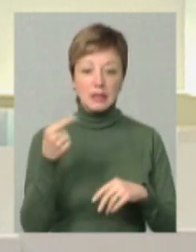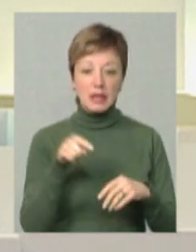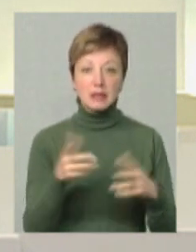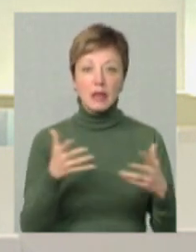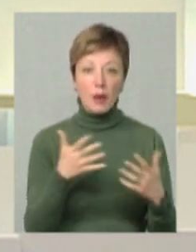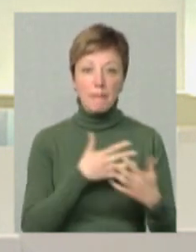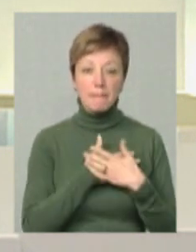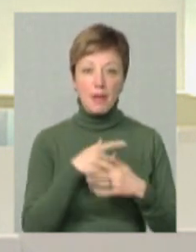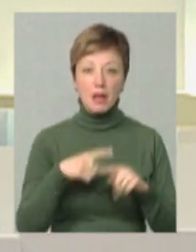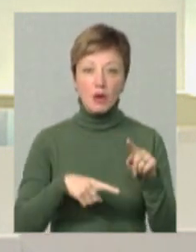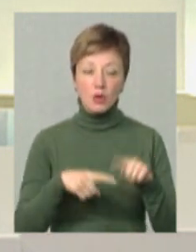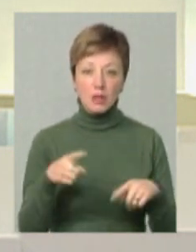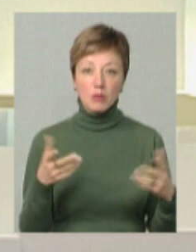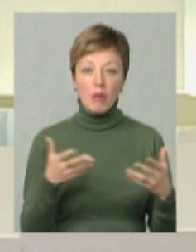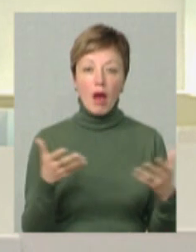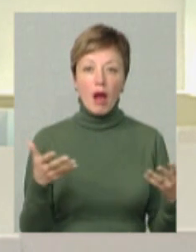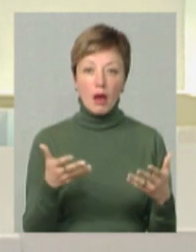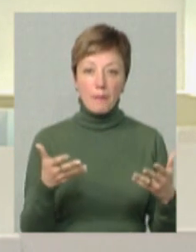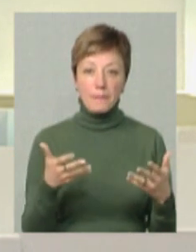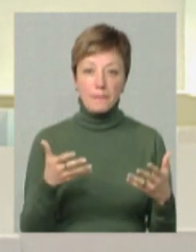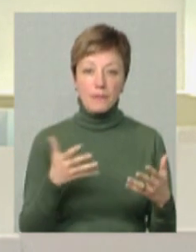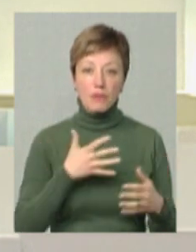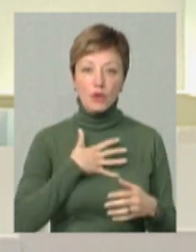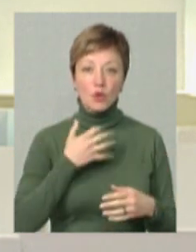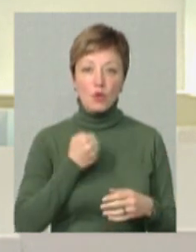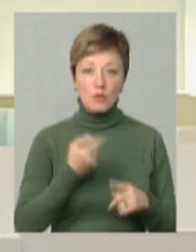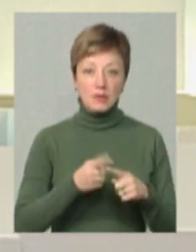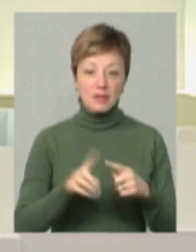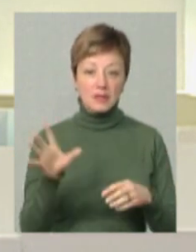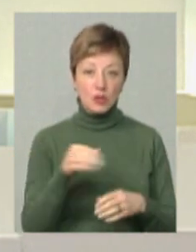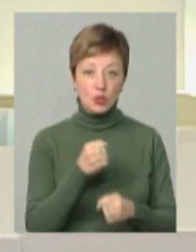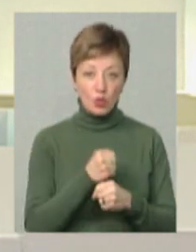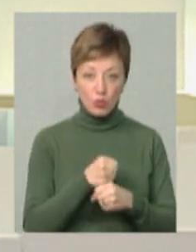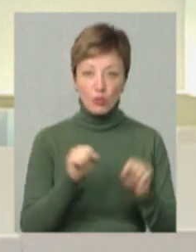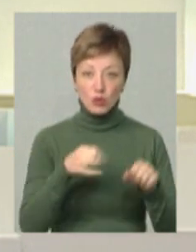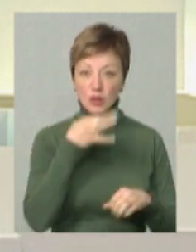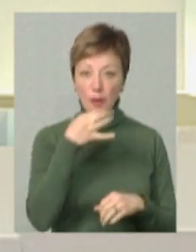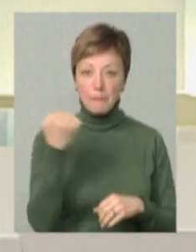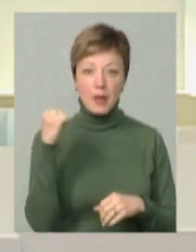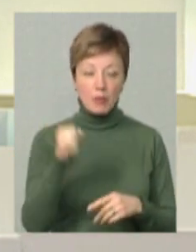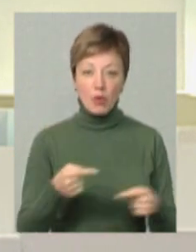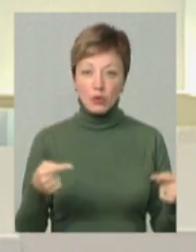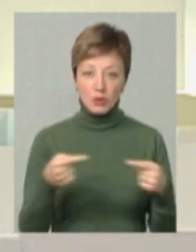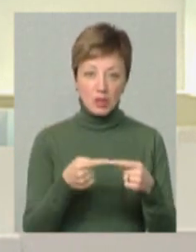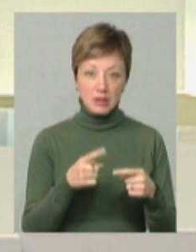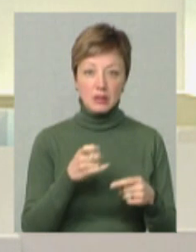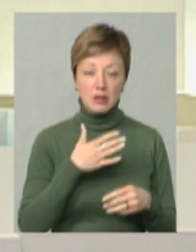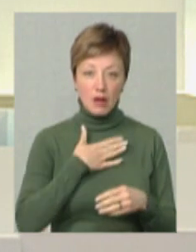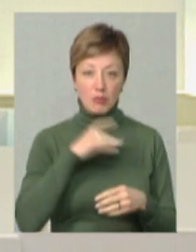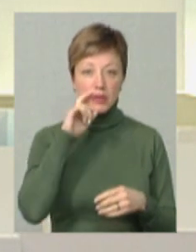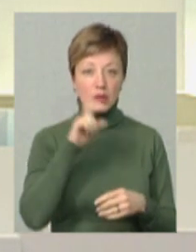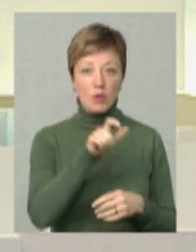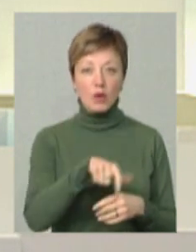патріотизмом, з яким духом це все робиться, можу сказати, що перемога однозначно за нами, за